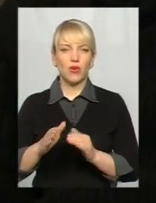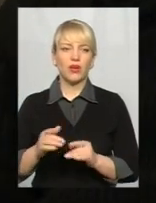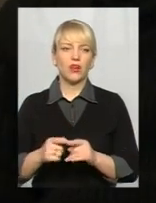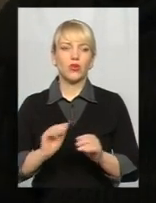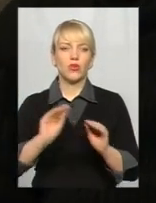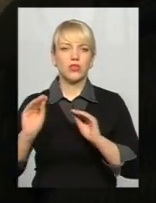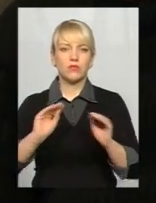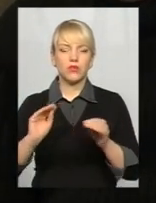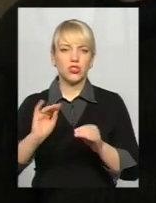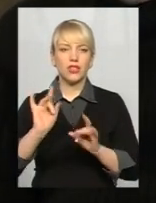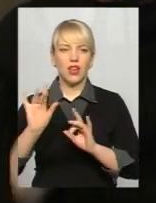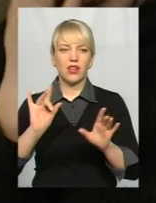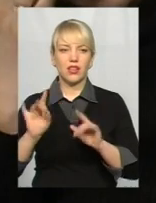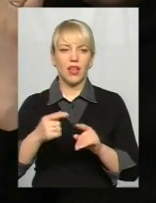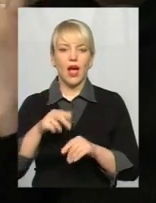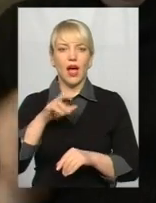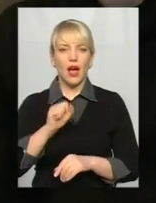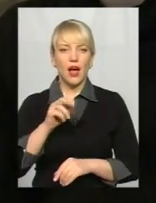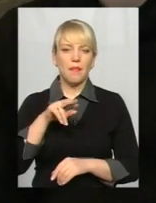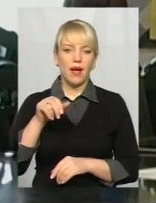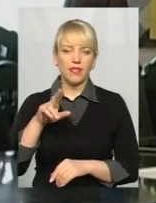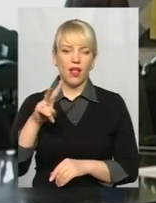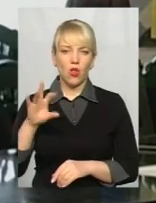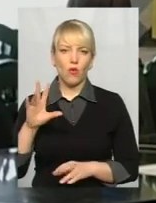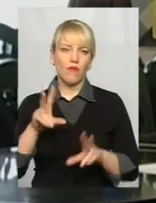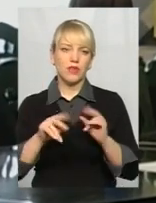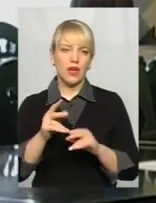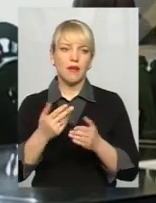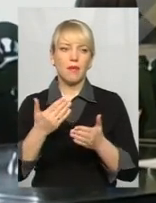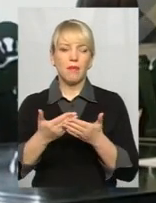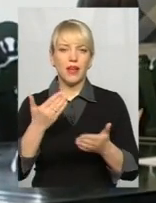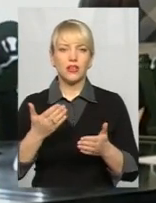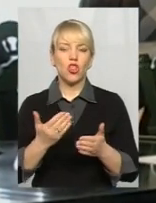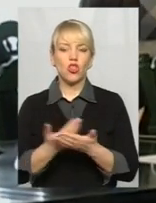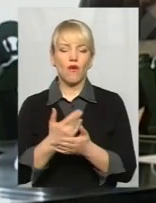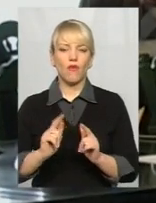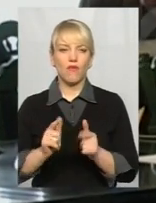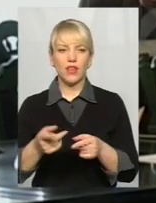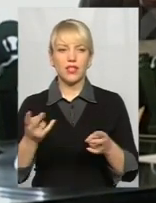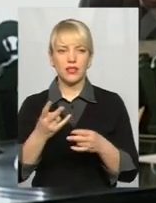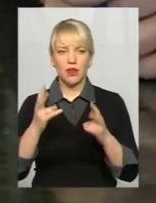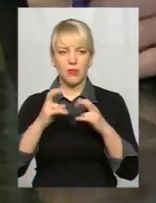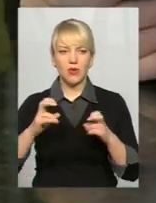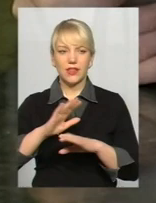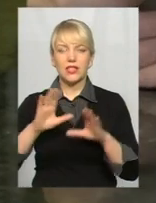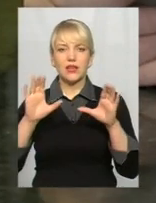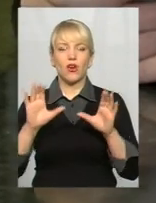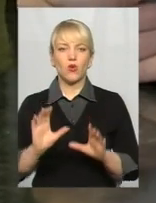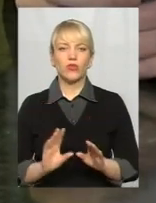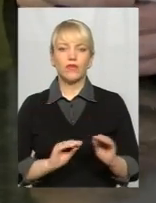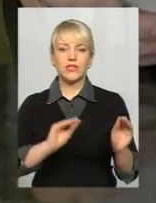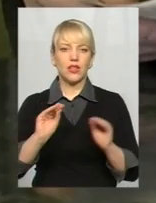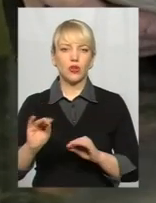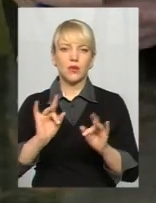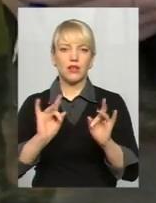розповсюджувач реклами Володимир Падалко вважає, перед впровадженням нововведень варто розібратися із незаконно встановленими рекламними конструкціями.